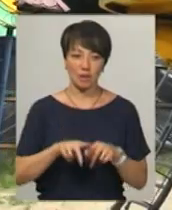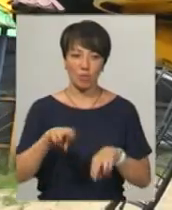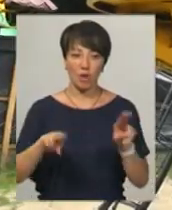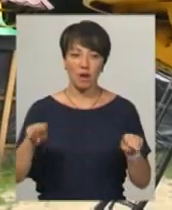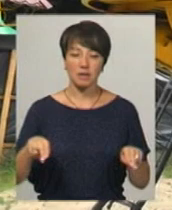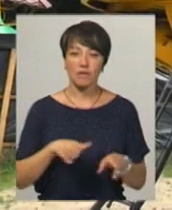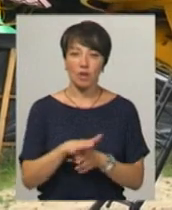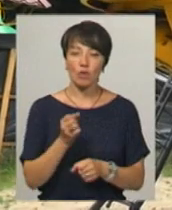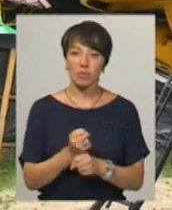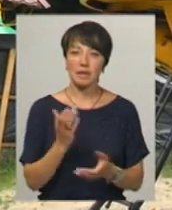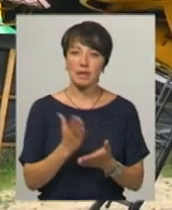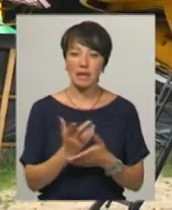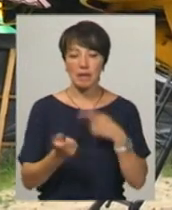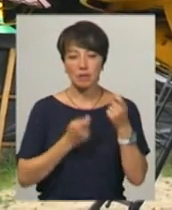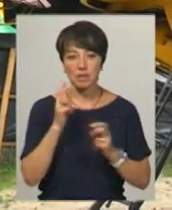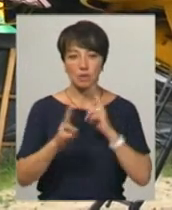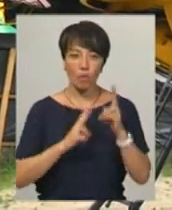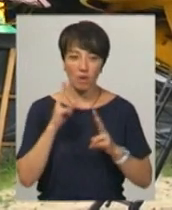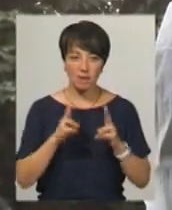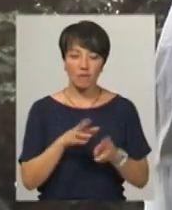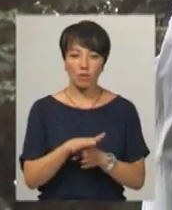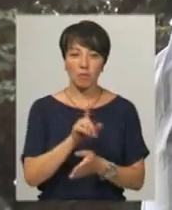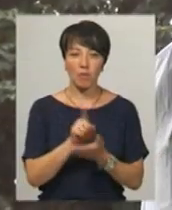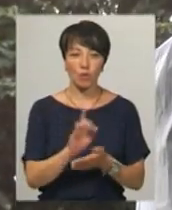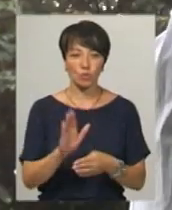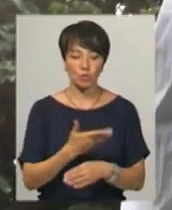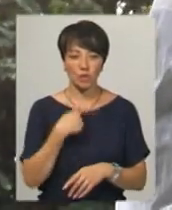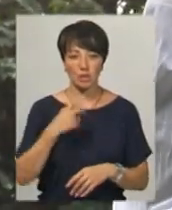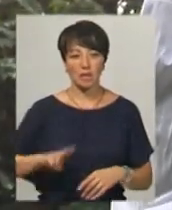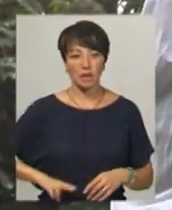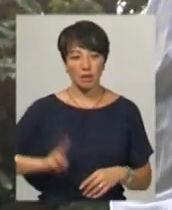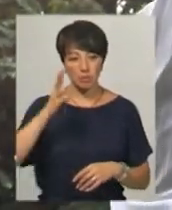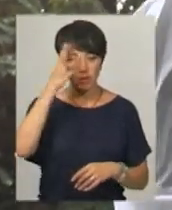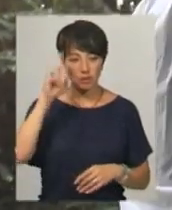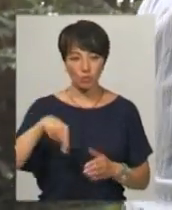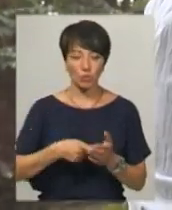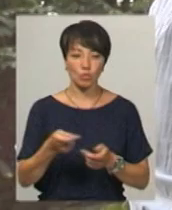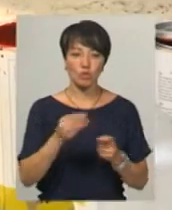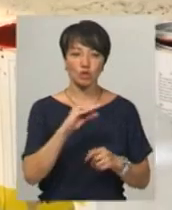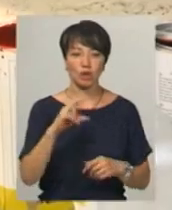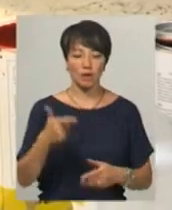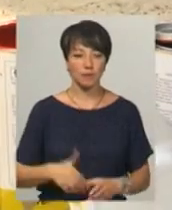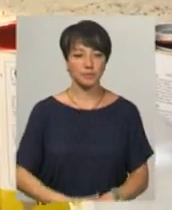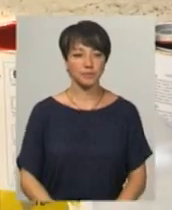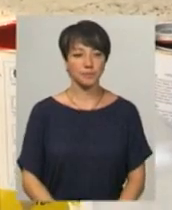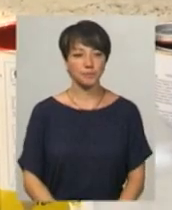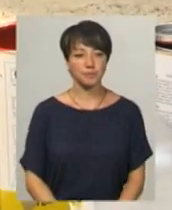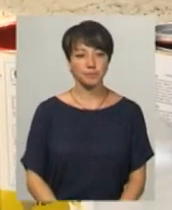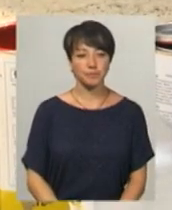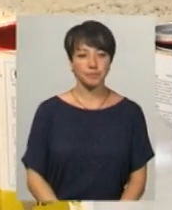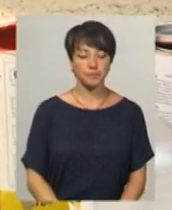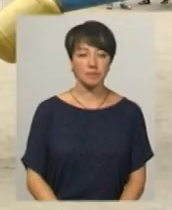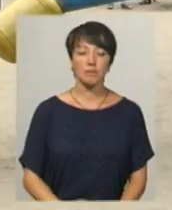По виконанню робіт є певні дривні зауваження, які виконавці мають усунути, каже директор Хмельницького міського управління житлово-комунального господарства Василь